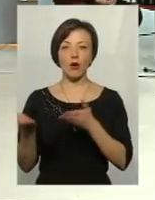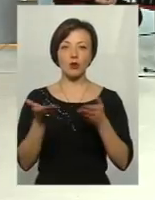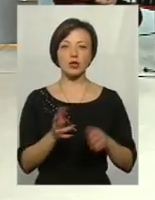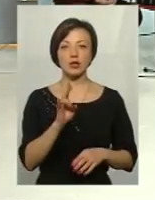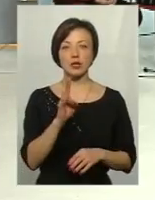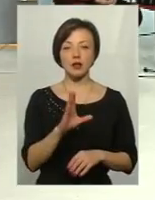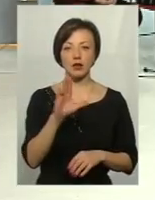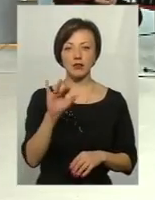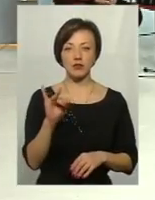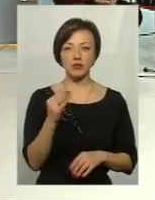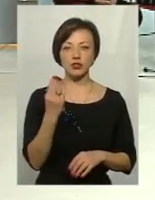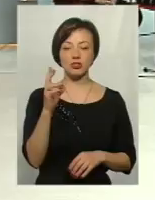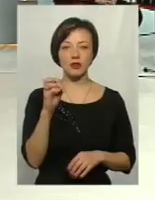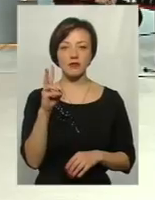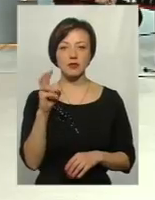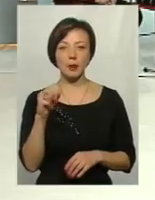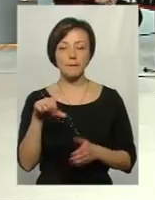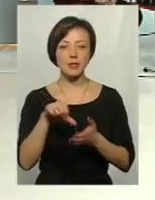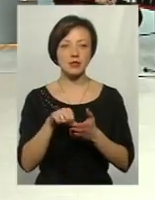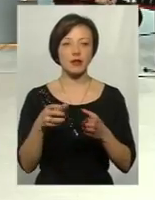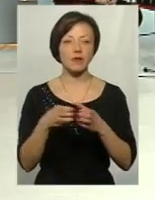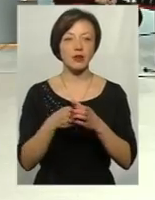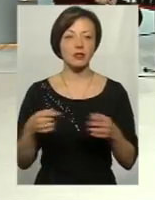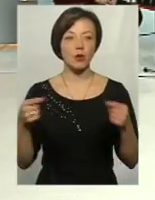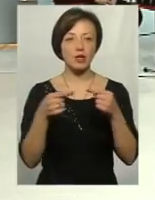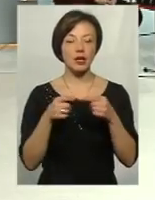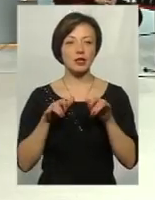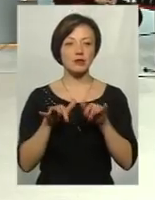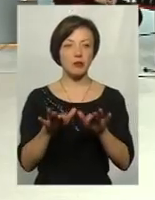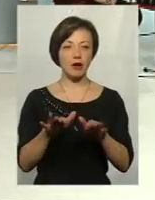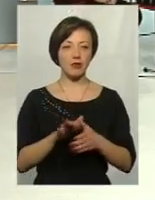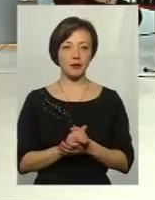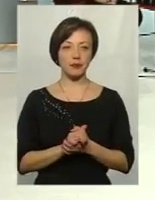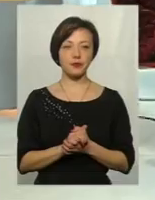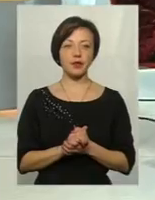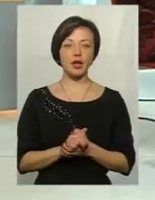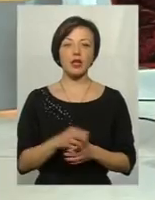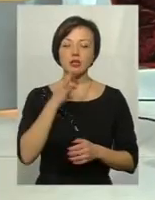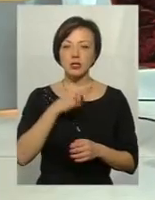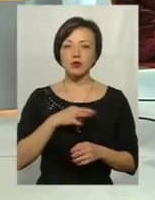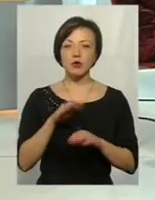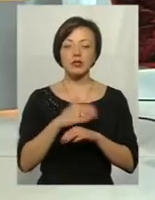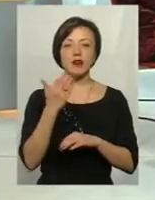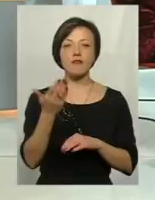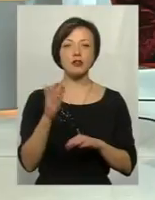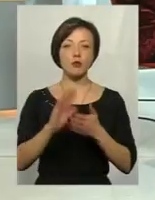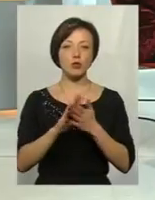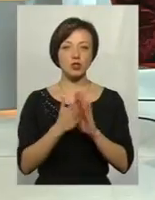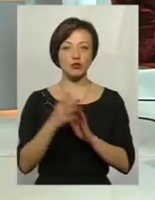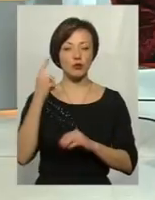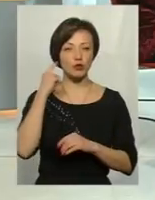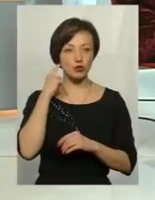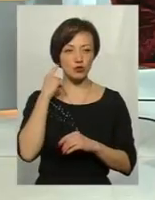Наталія Вишневська, представник фракції «За конкретні справи» у Хмельницькій обласній раді. Пані Наталі, скажіть, будь ласка, ваша позиція того, що ви